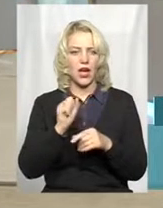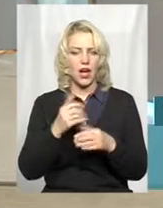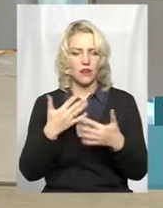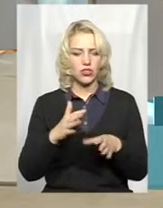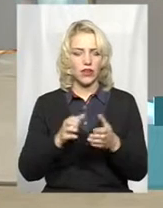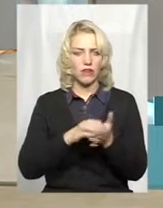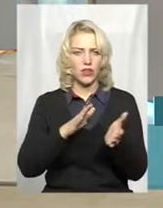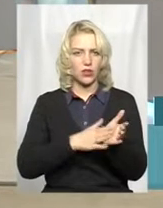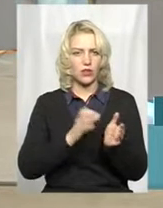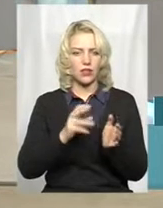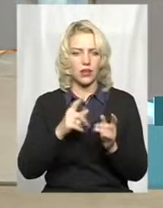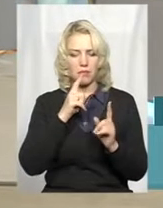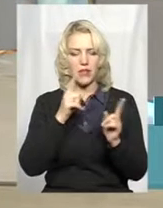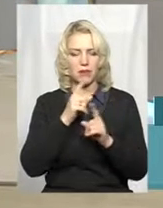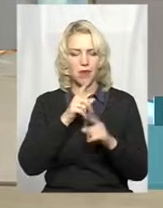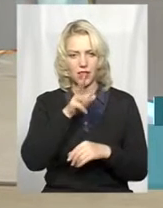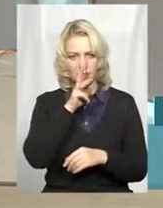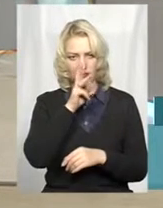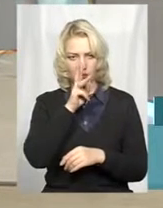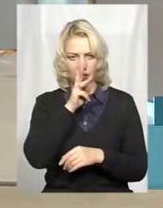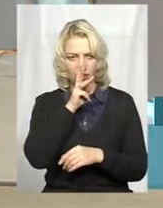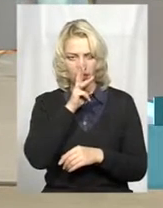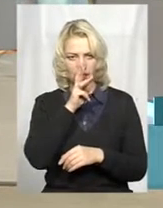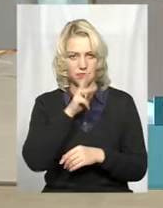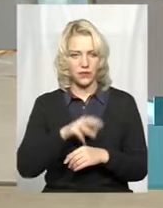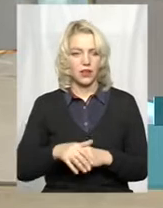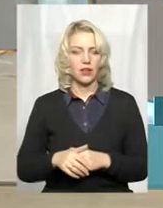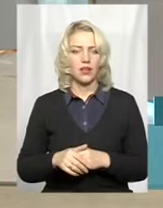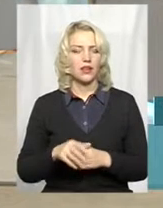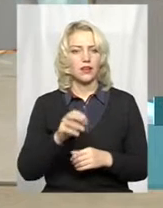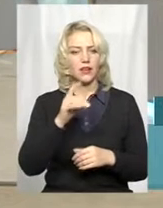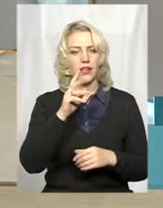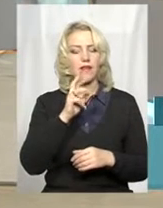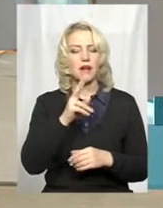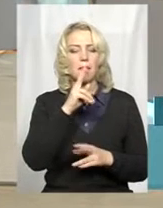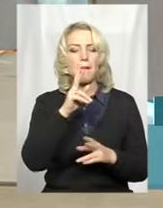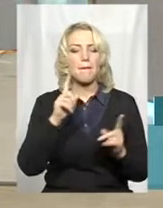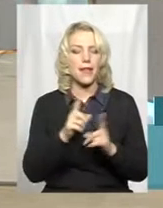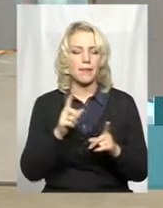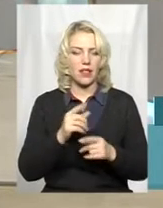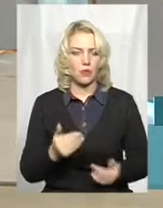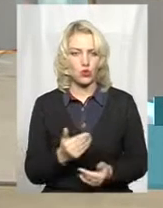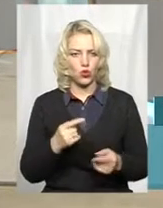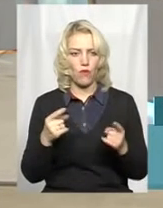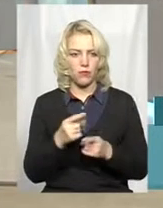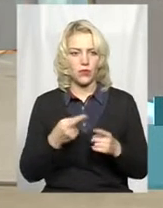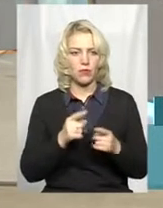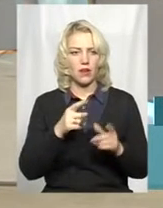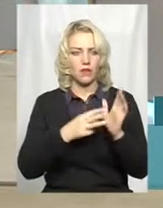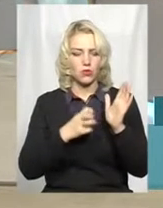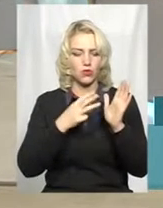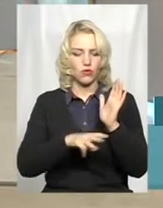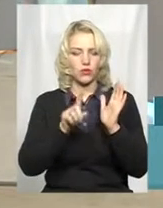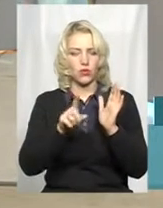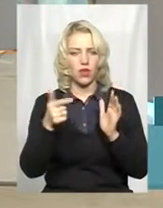йде з рахунок мінімального прожиткового мінімуму. А це на сьогоднішній день 881